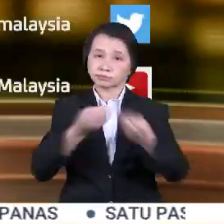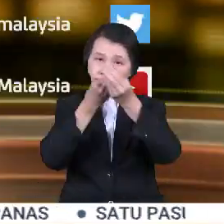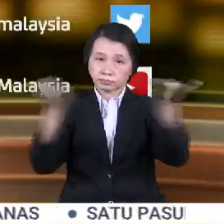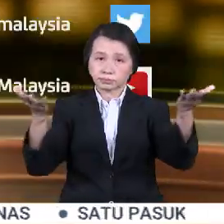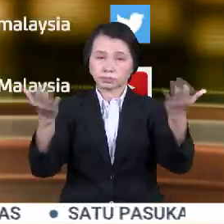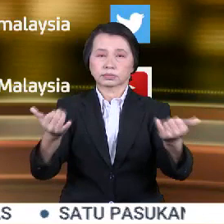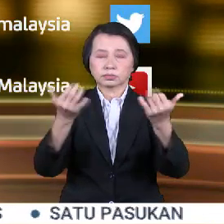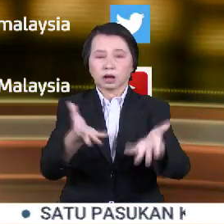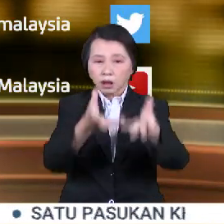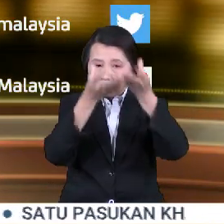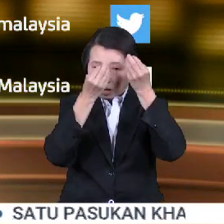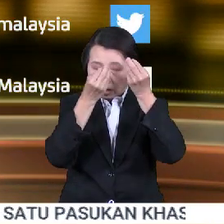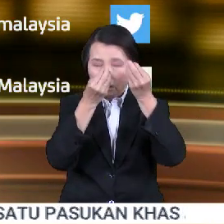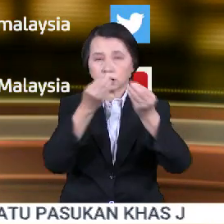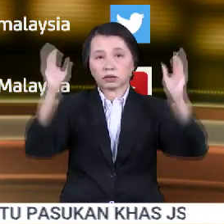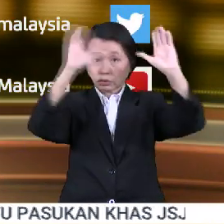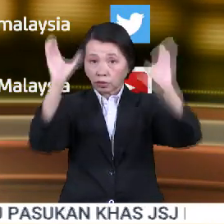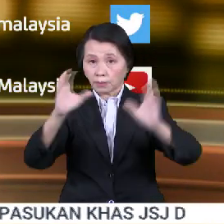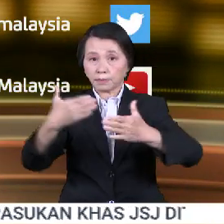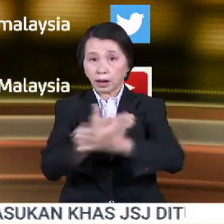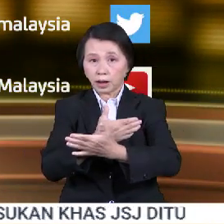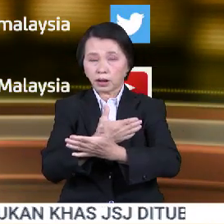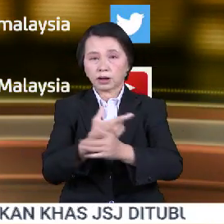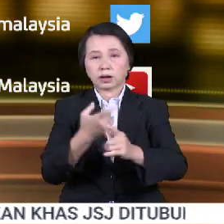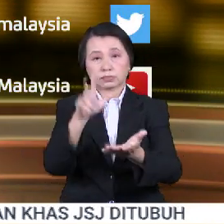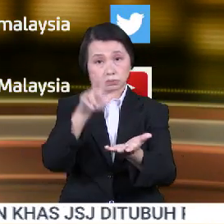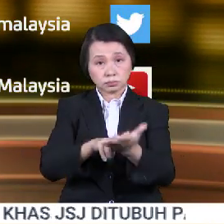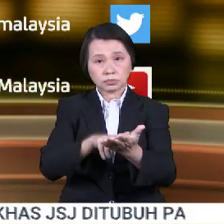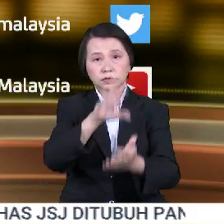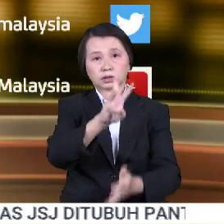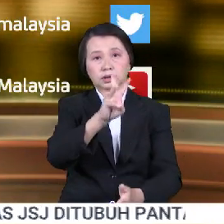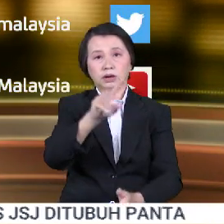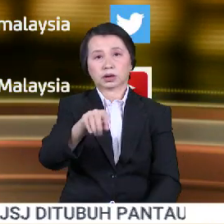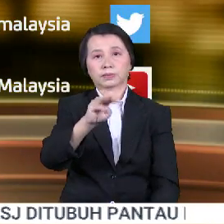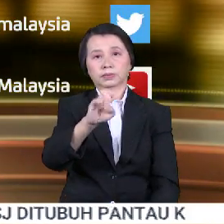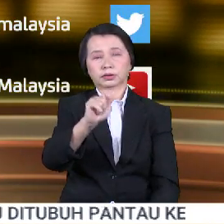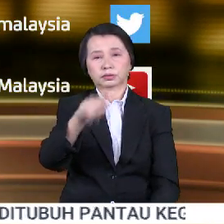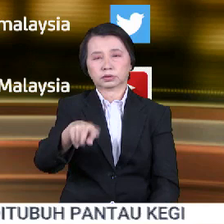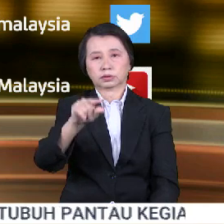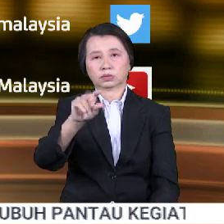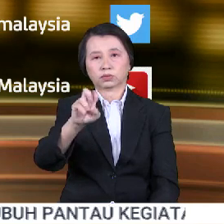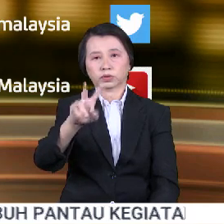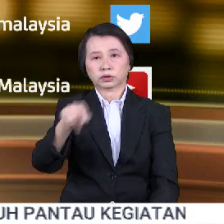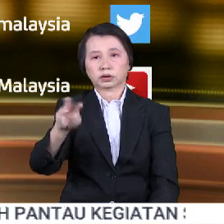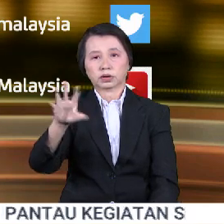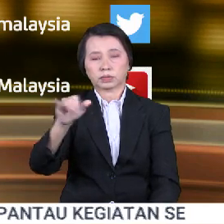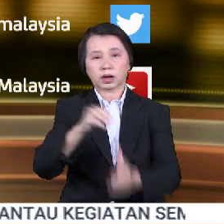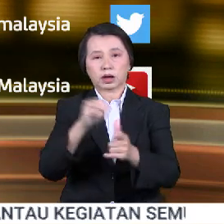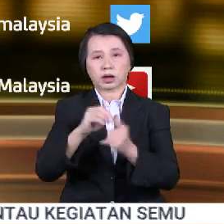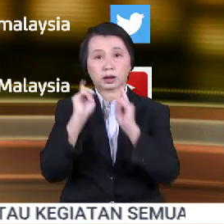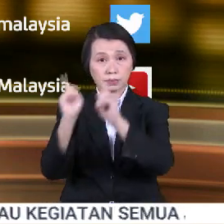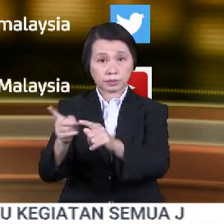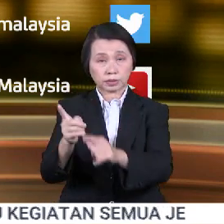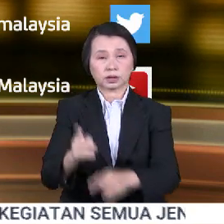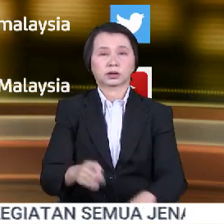kali ini. Dapatkan maklumat cuaca yang terkini dan juga sahih di www.mt.gov.my atau terus kelaman